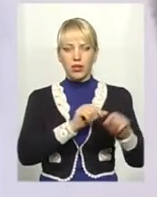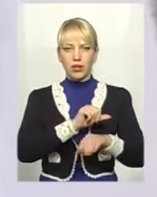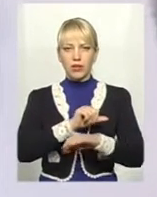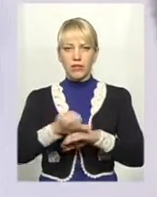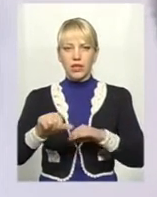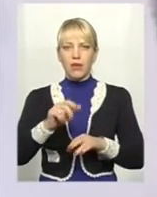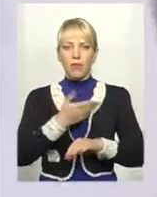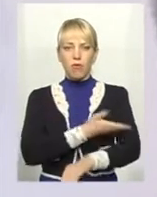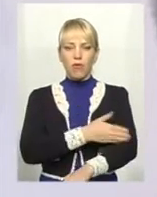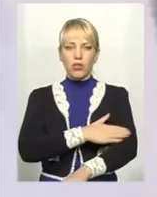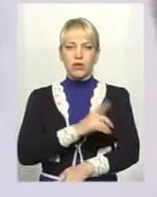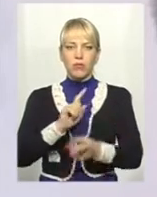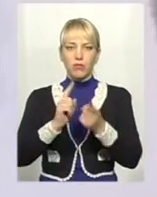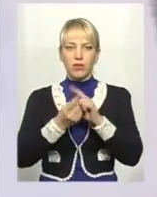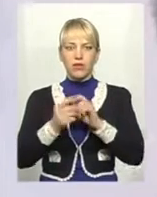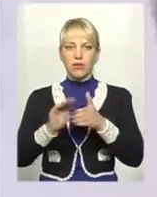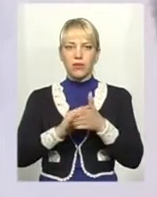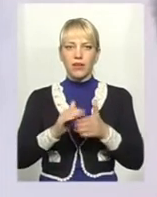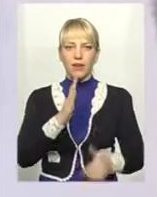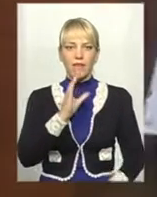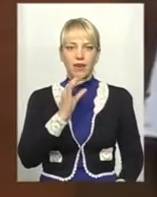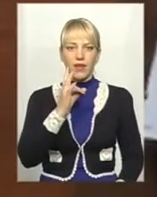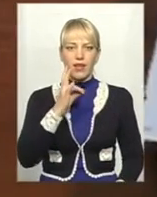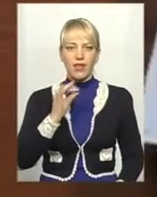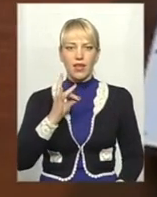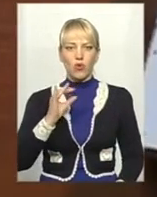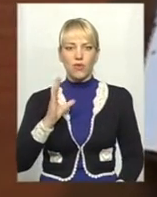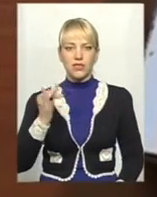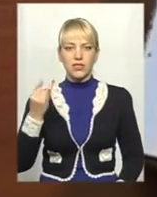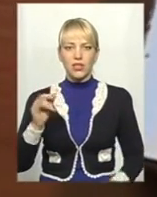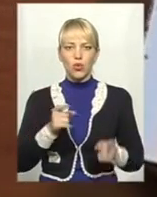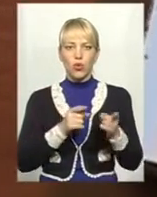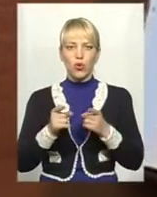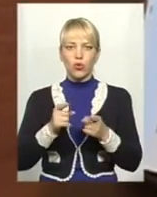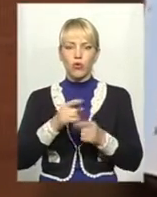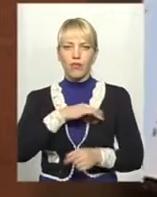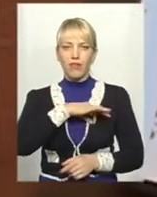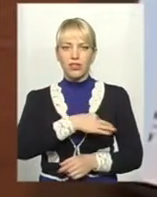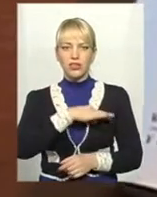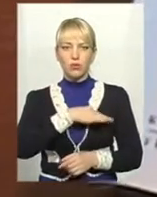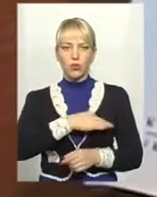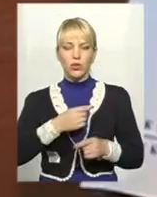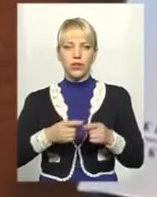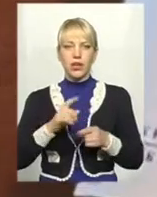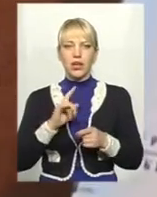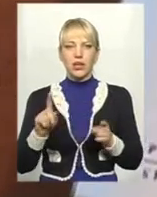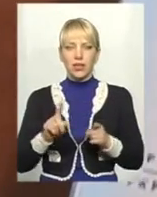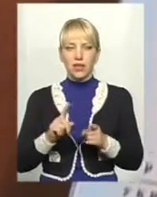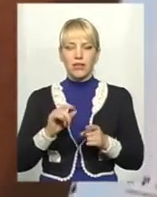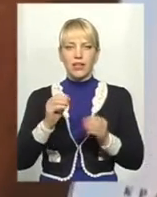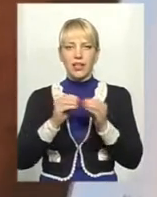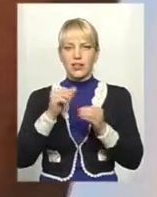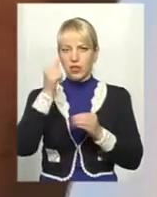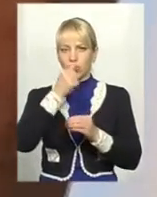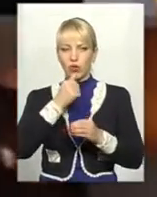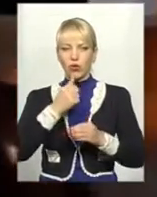прізвище на Войнаровський. Готував агентів, що засилалися до Радянської України. Майже 10 років служив у війську польському.